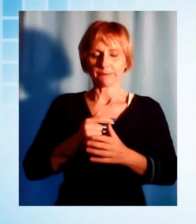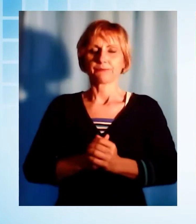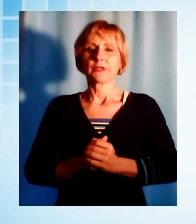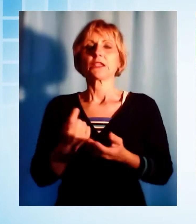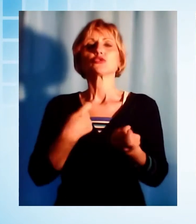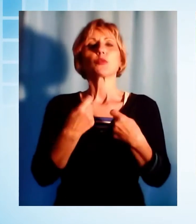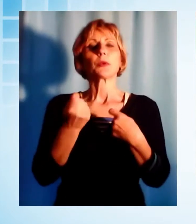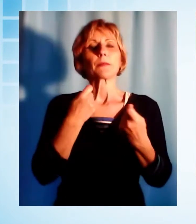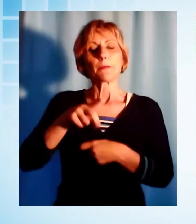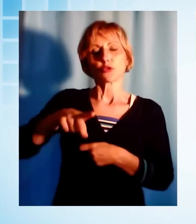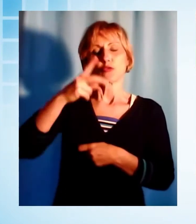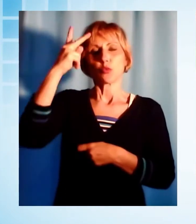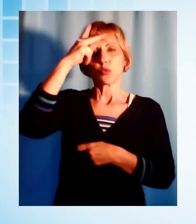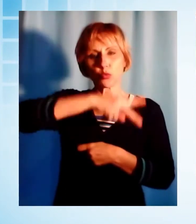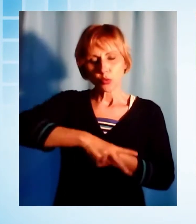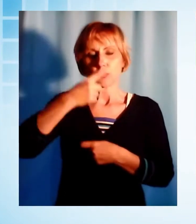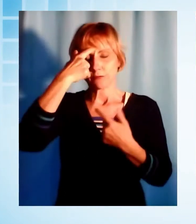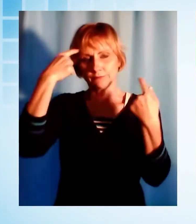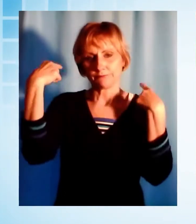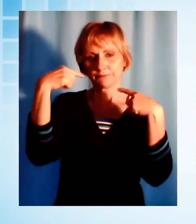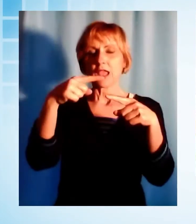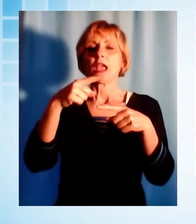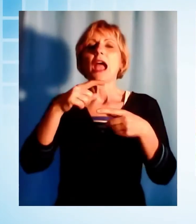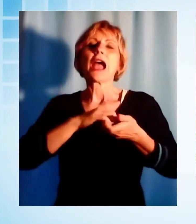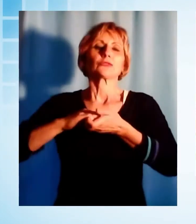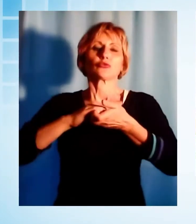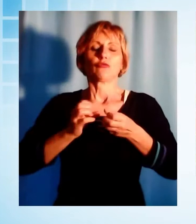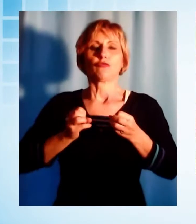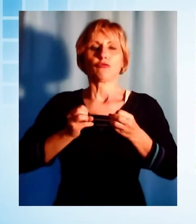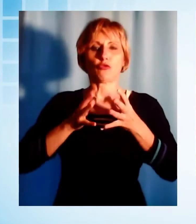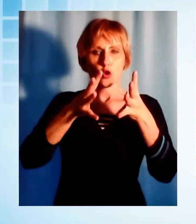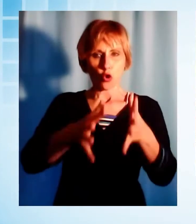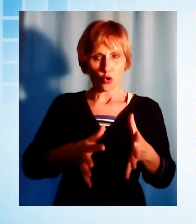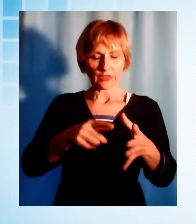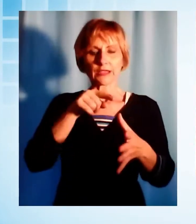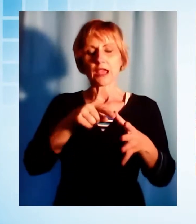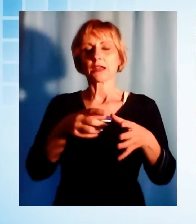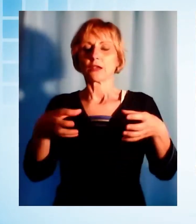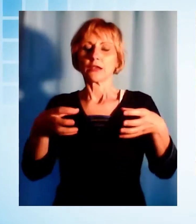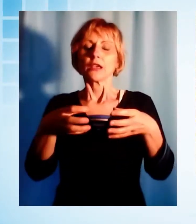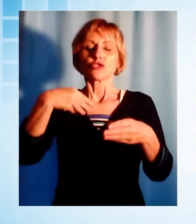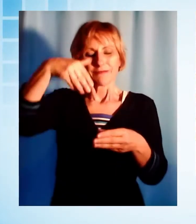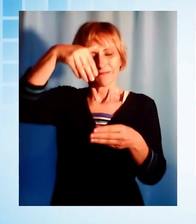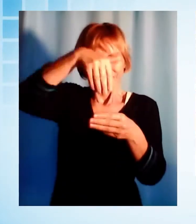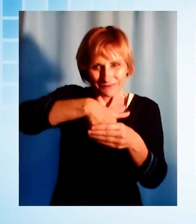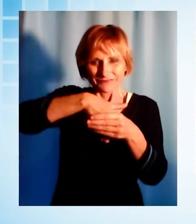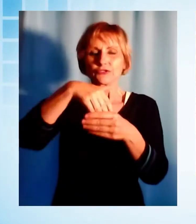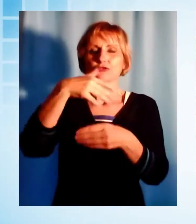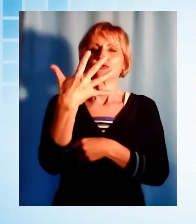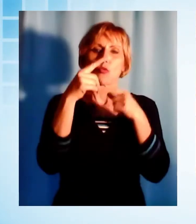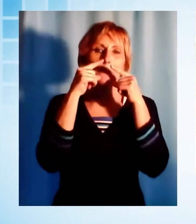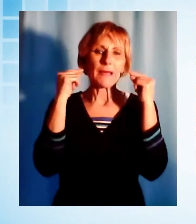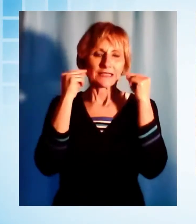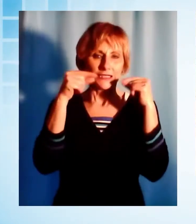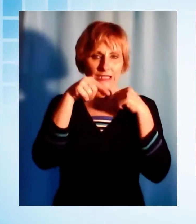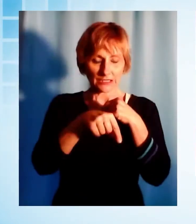di Lucca il compito è gestito dall'associazione di volontariato che consegnano il kit di 5 mascherine. In alcuni casi è necessario